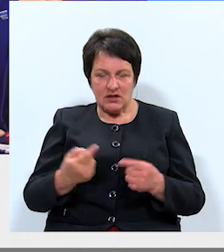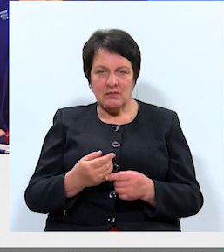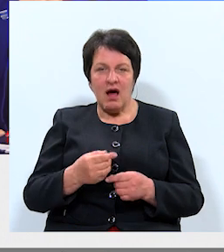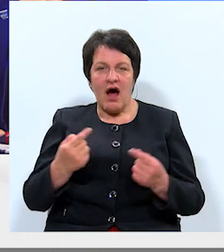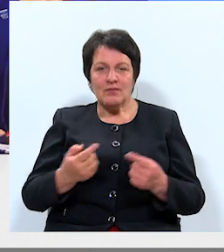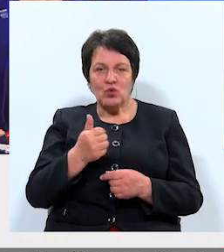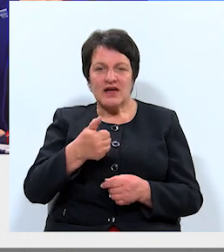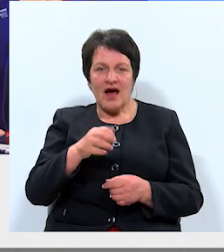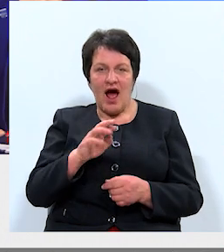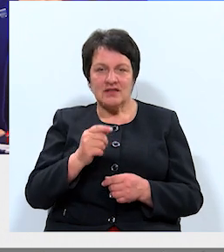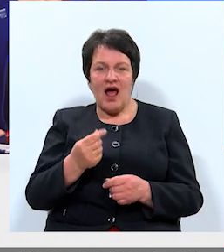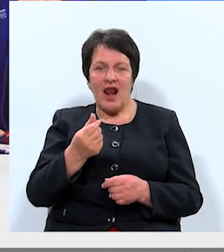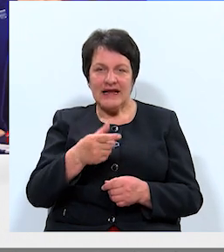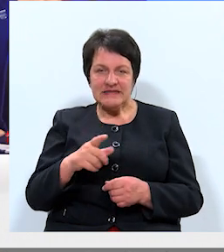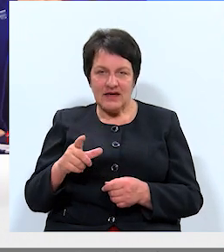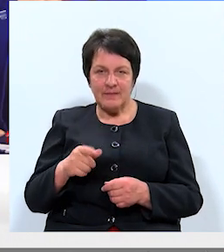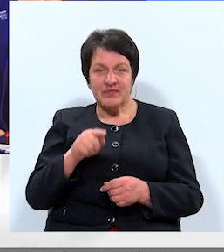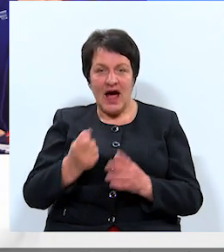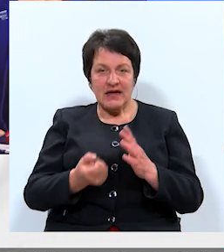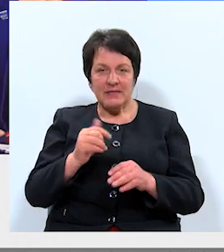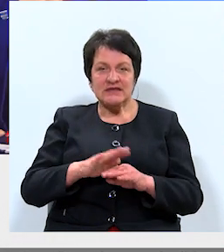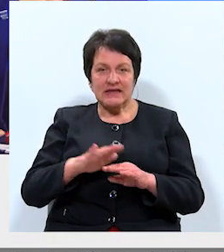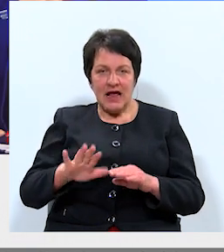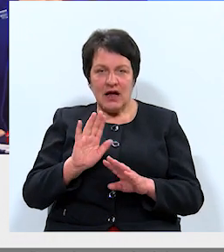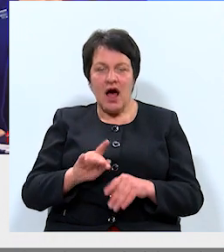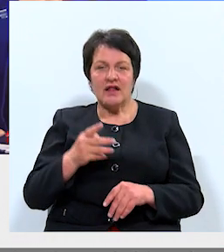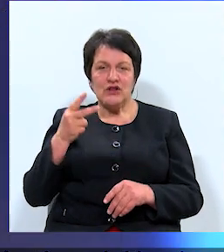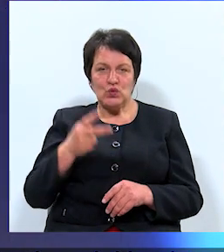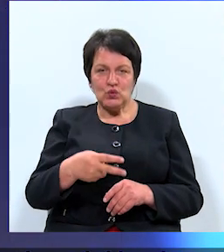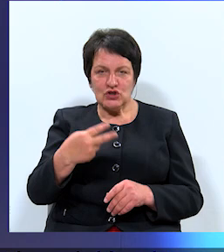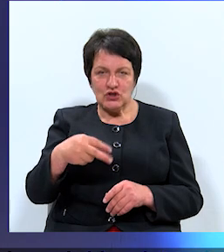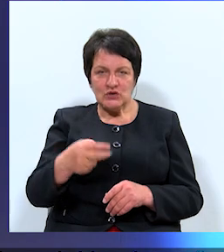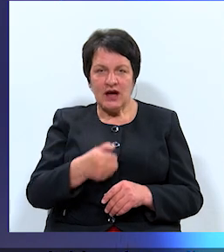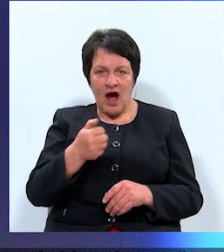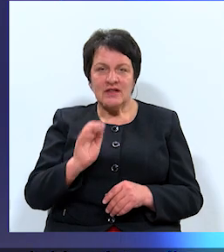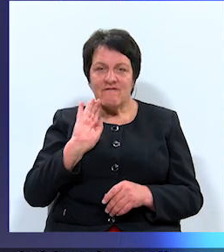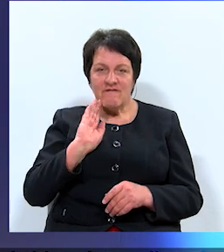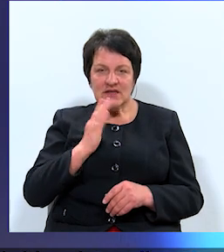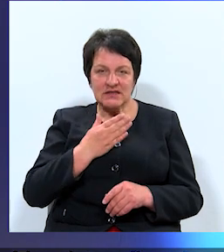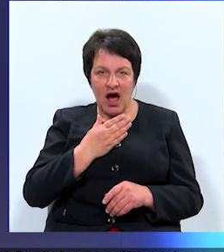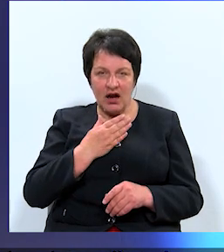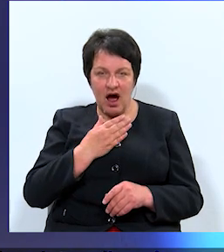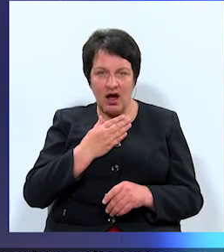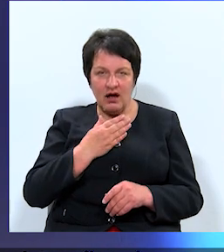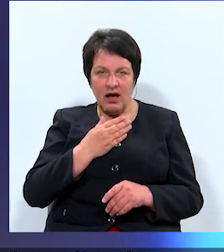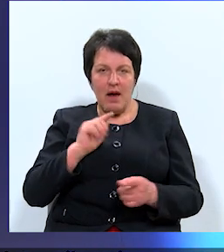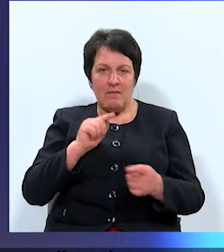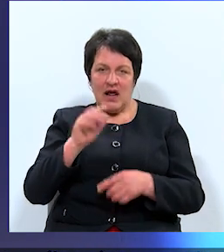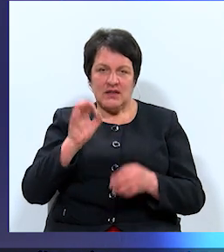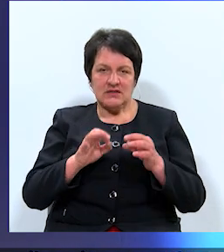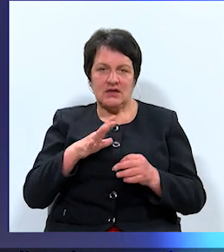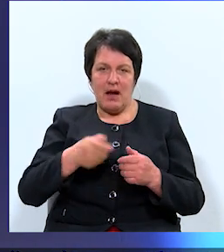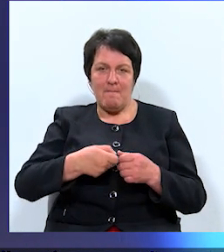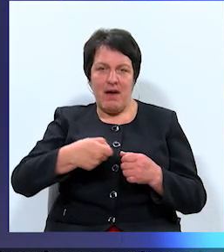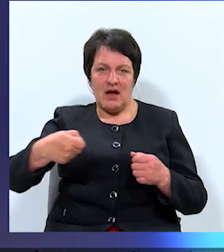granta līdzekļiem tā iemesla dēļ, kad 2020. gada vasarā pretiesiski tika